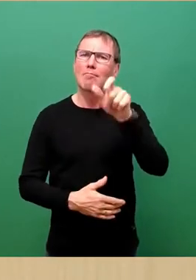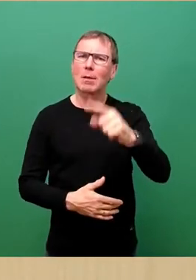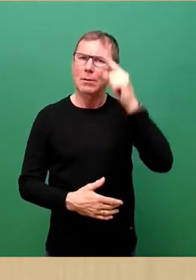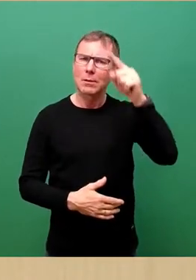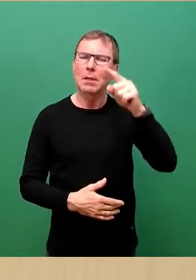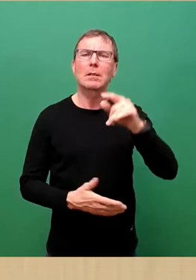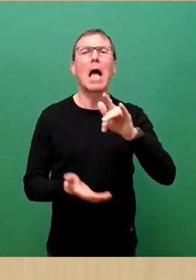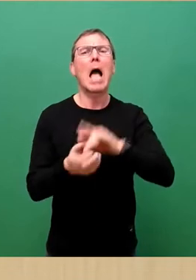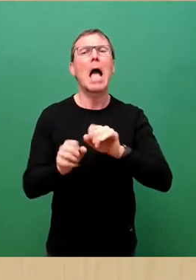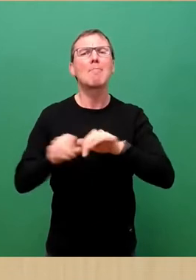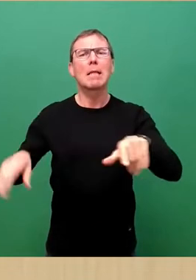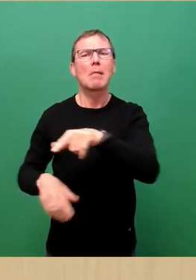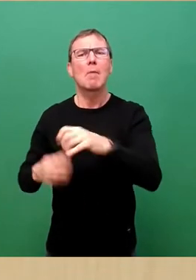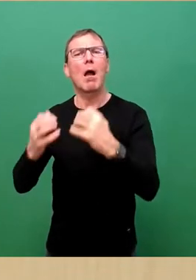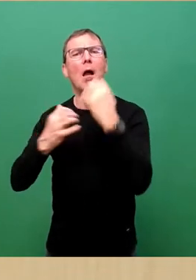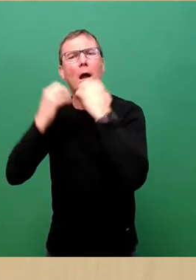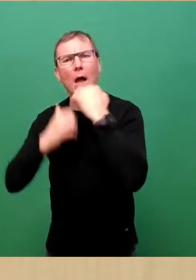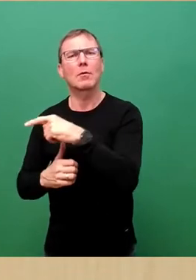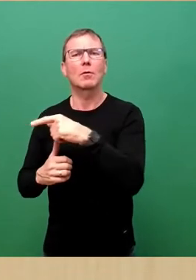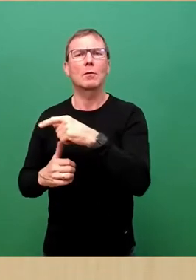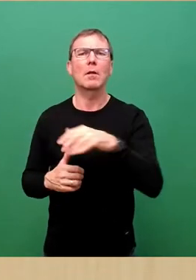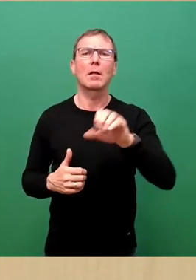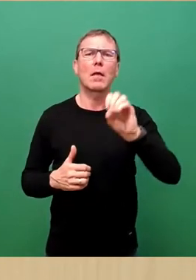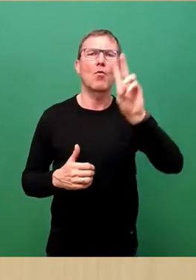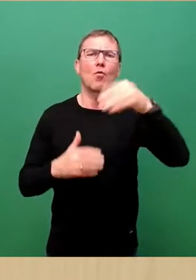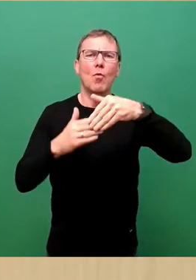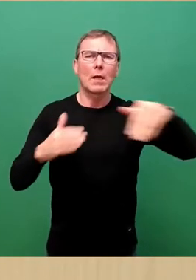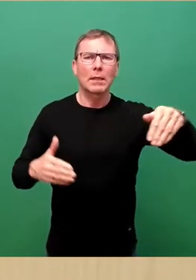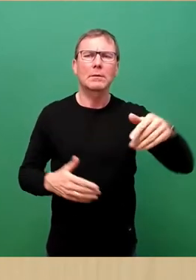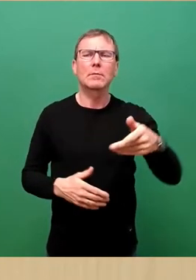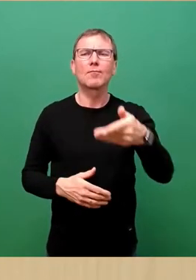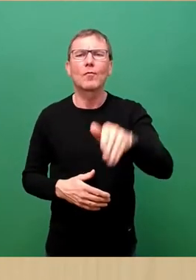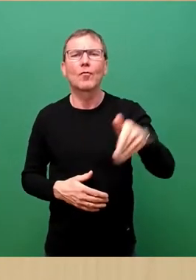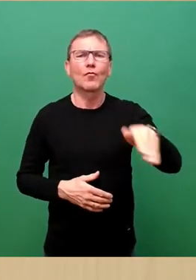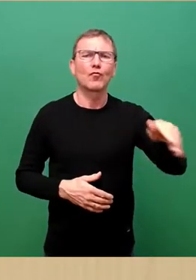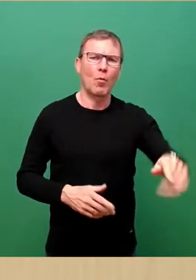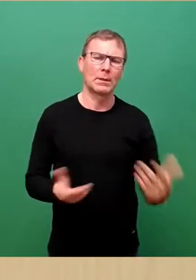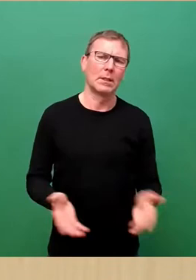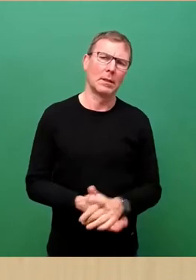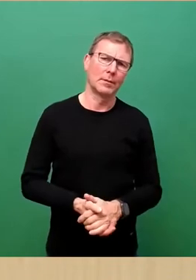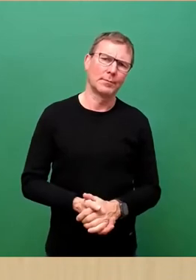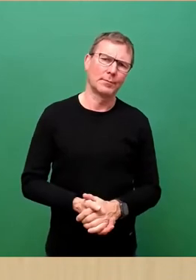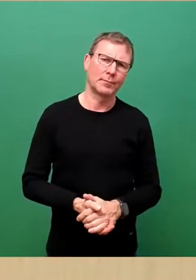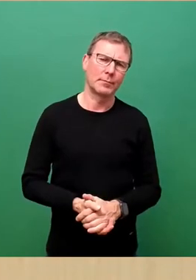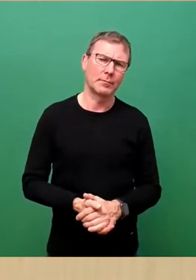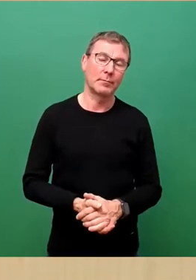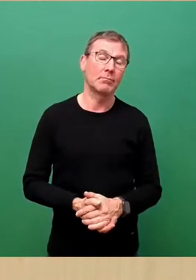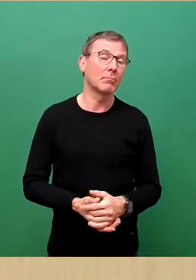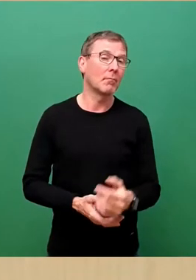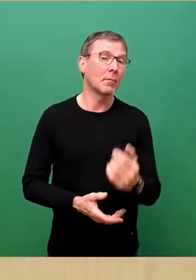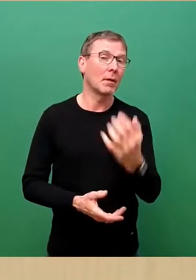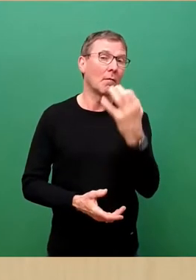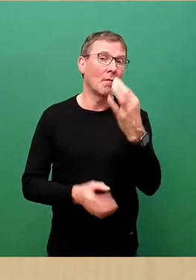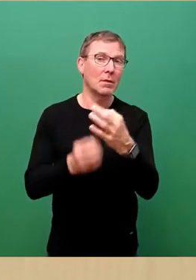ertrunken und an den anderen EU-Grenzen ums Leben gekommen sind. Auf 50 Meter langen